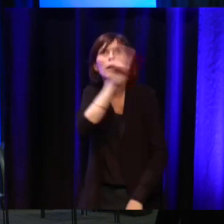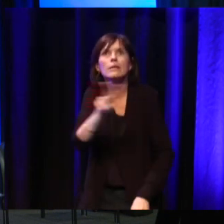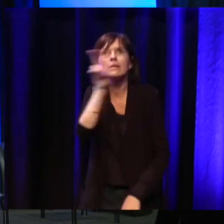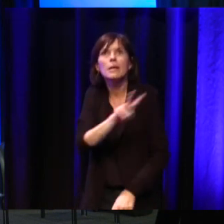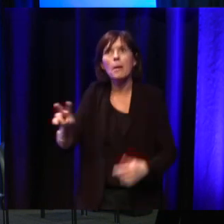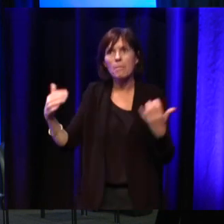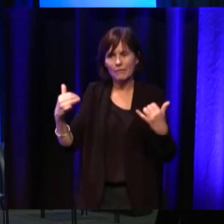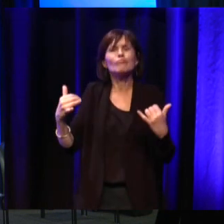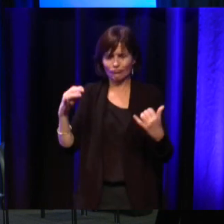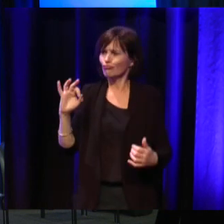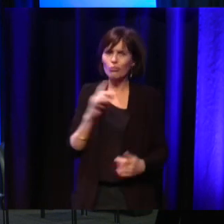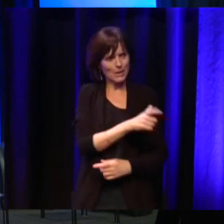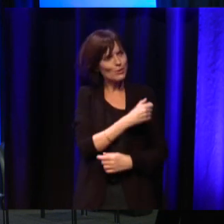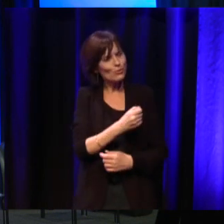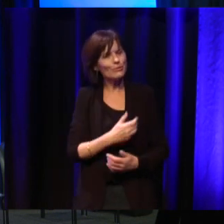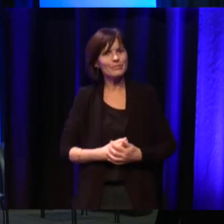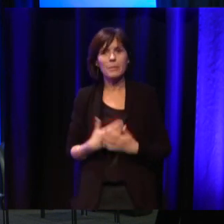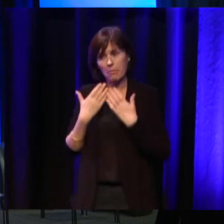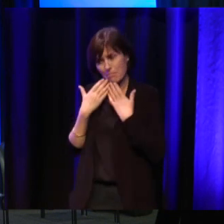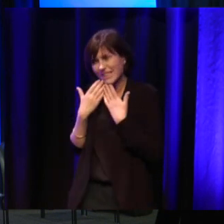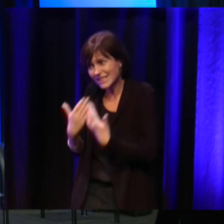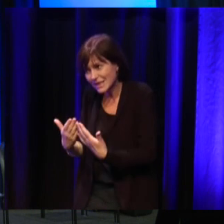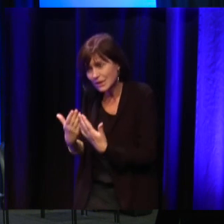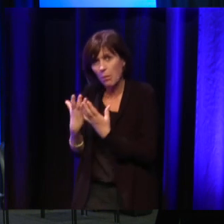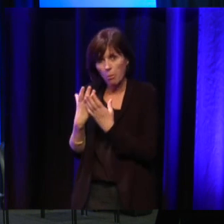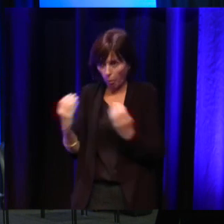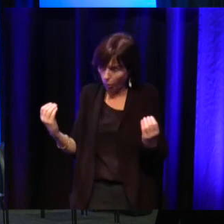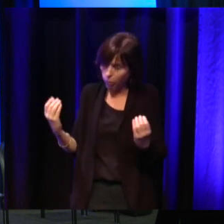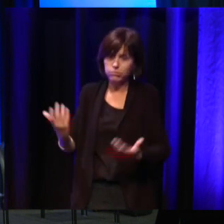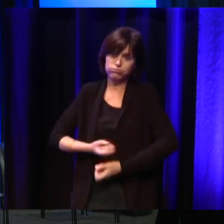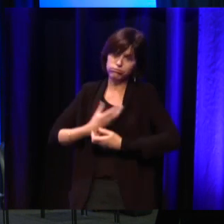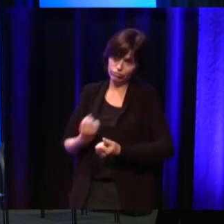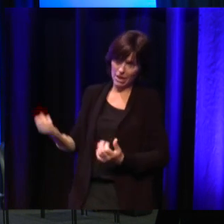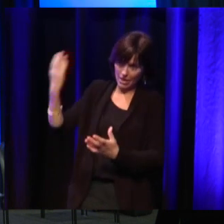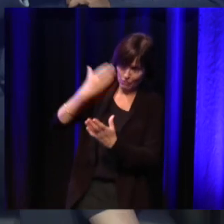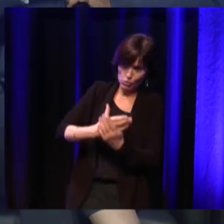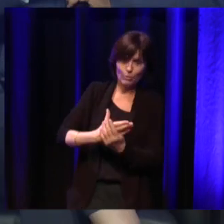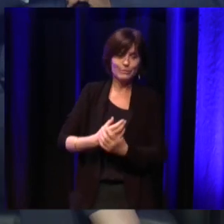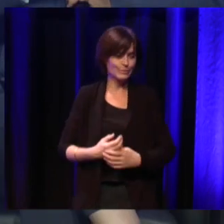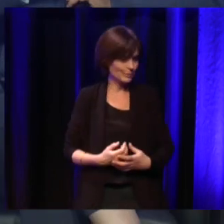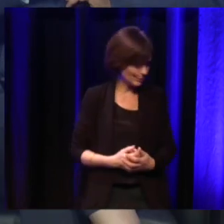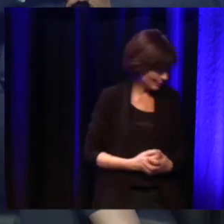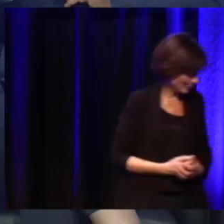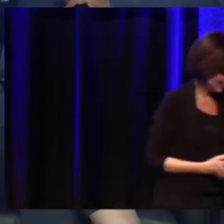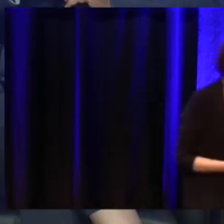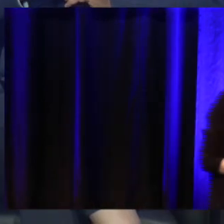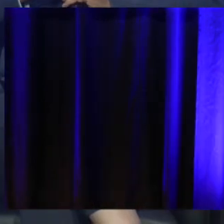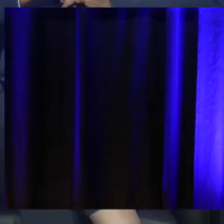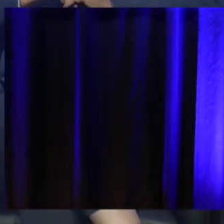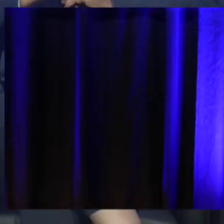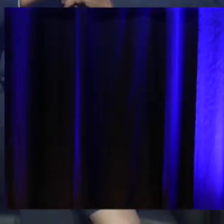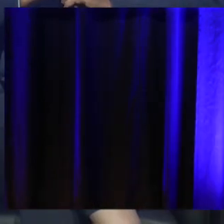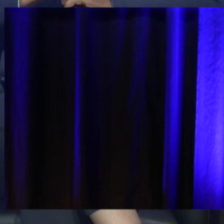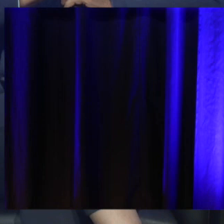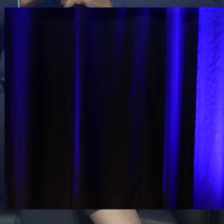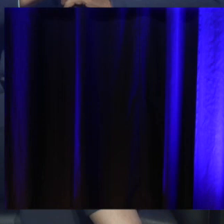continue à discuter un peu. Merci beaucoup pour ces éclairages. Le programme que vous exposez finalement à